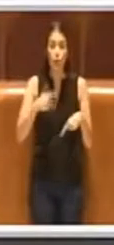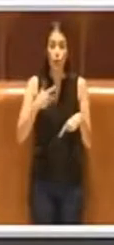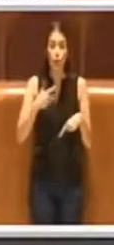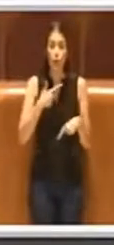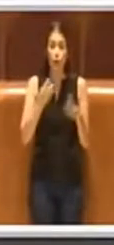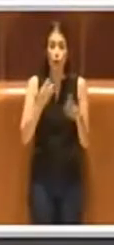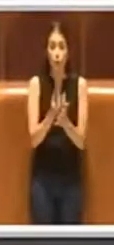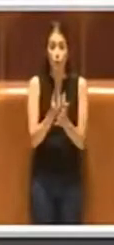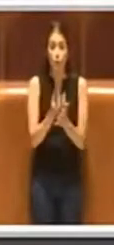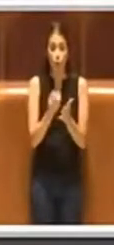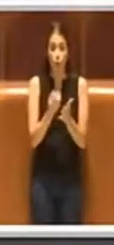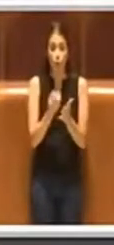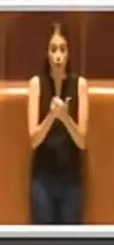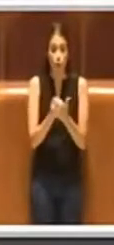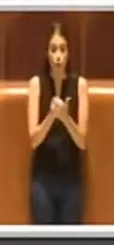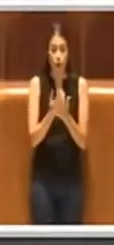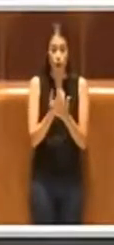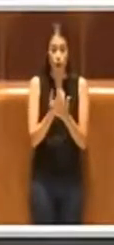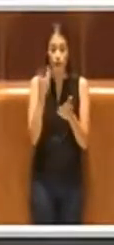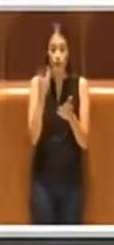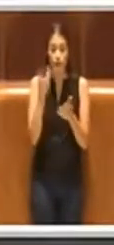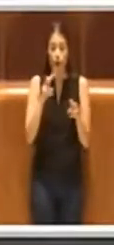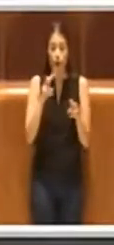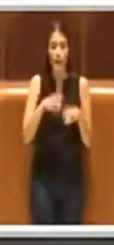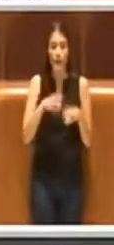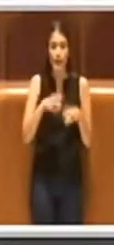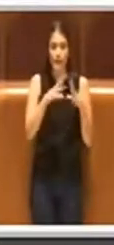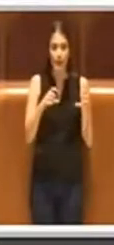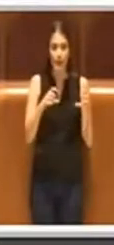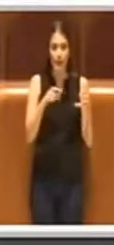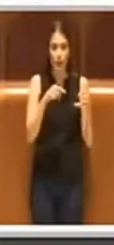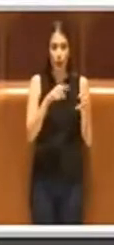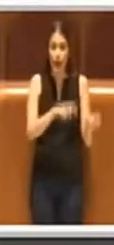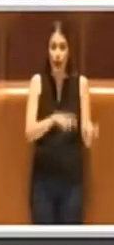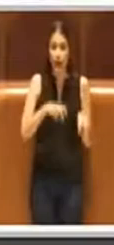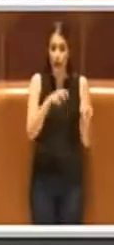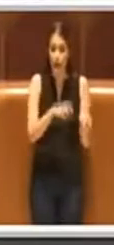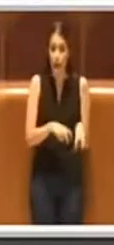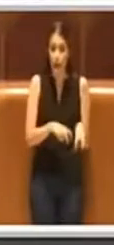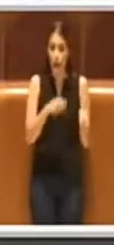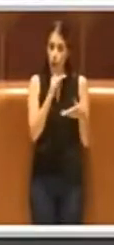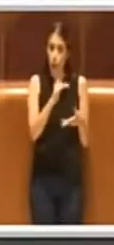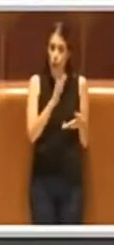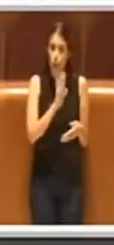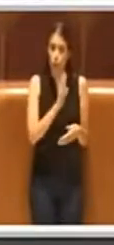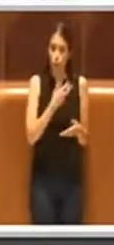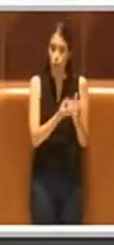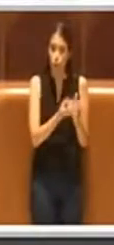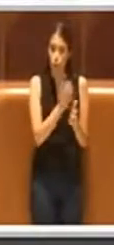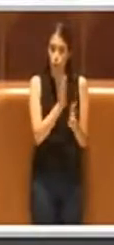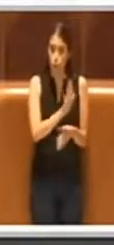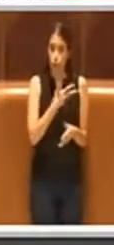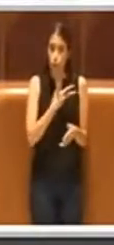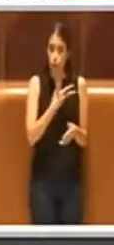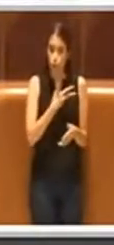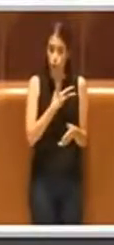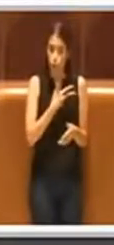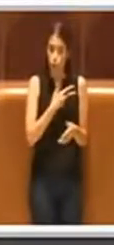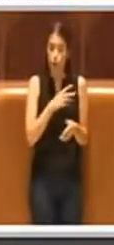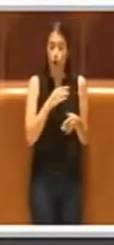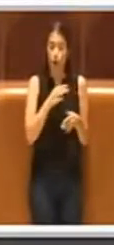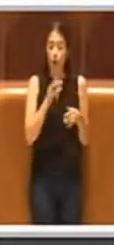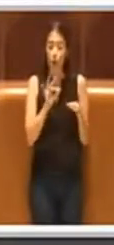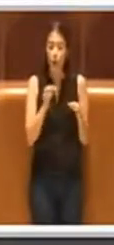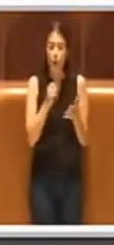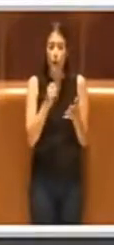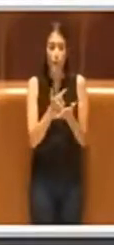prevalenti, quindi un imprenditore agricolo, quindi prodotti della propria azienda, quelli non prevalenti devono comunque